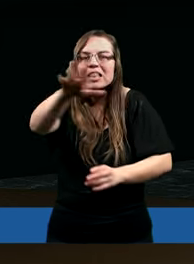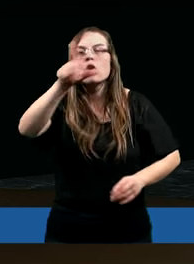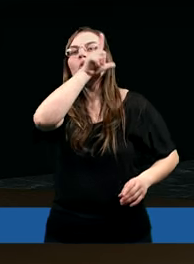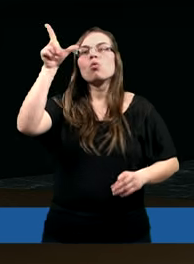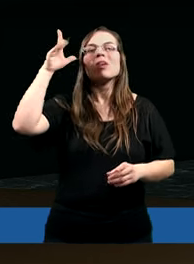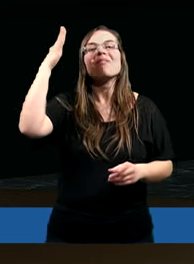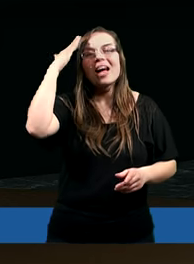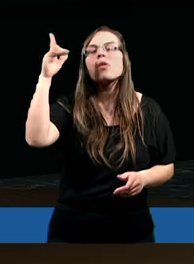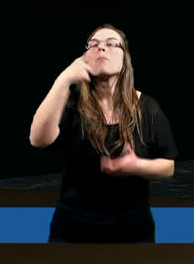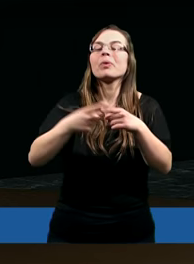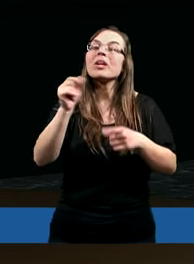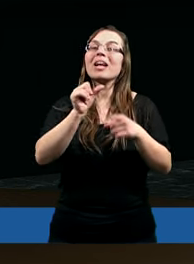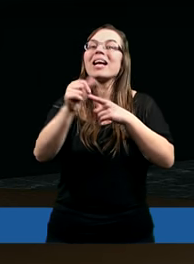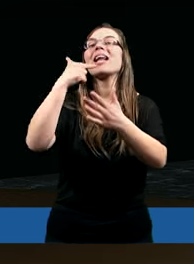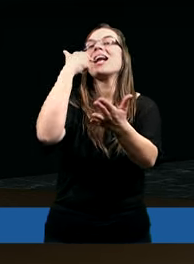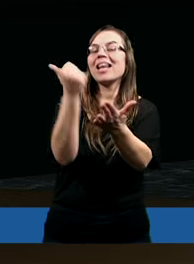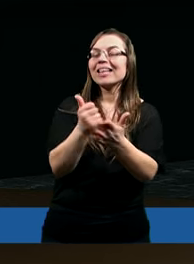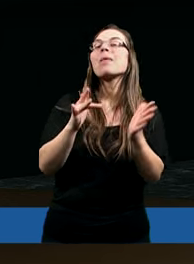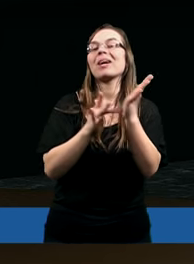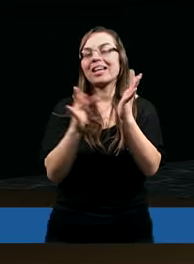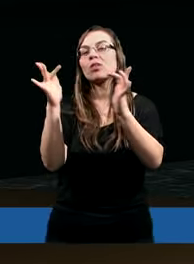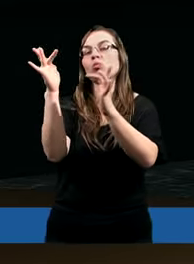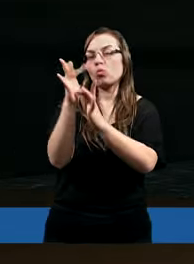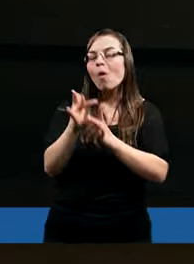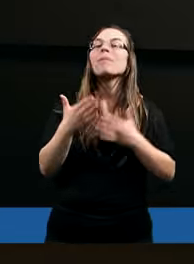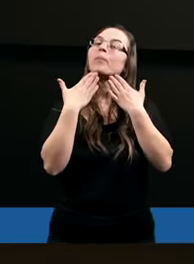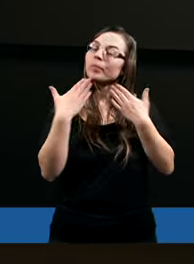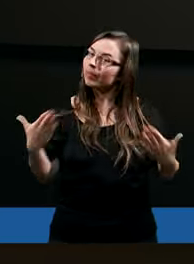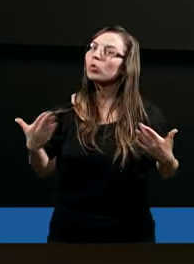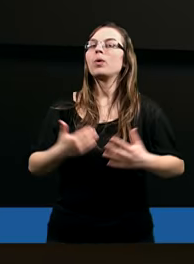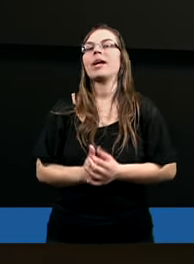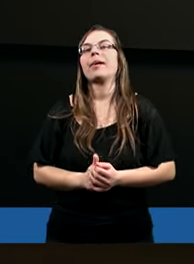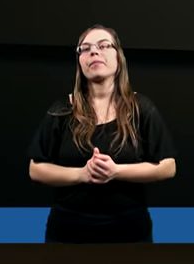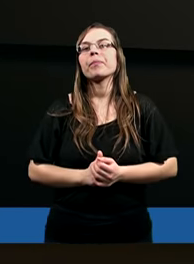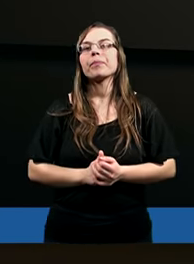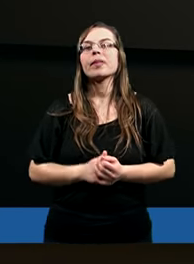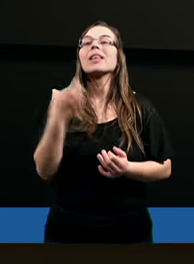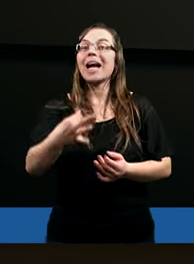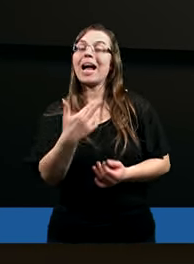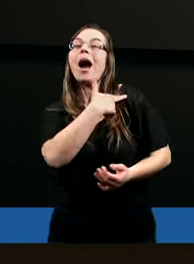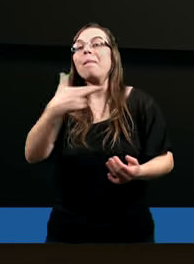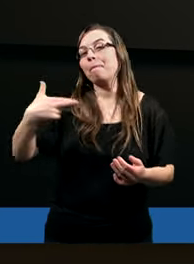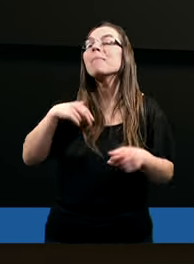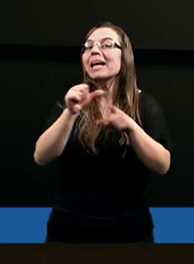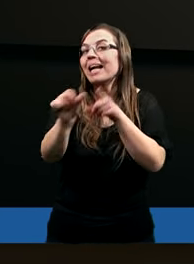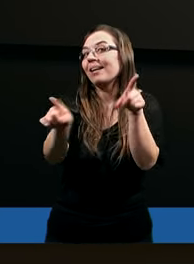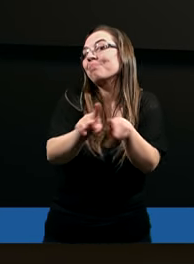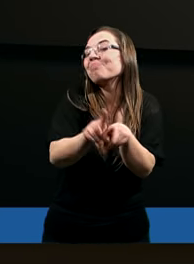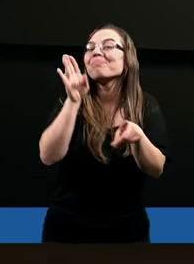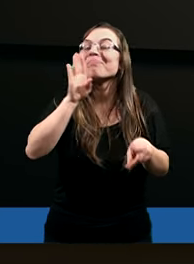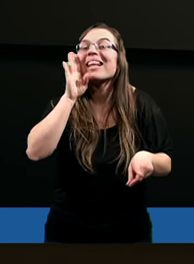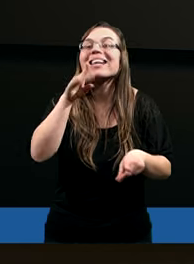Wiadomo przecież, że jesteście listem Chrystusowym. Dziękuję. Skoro my jesteśmy też takim